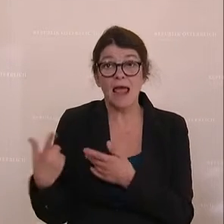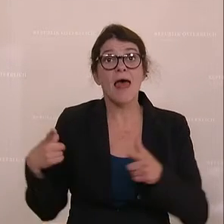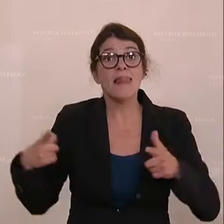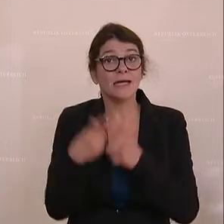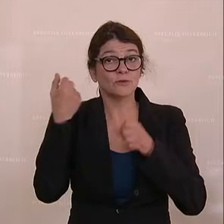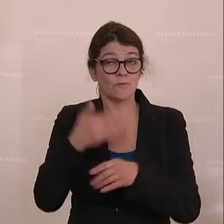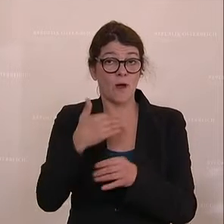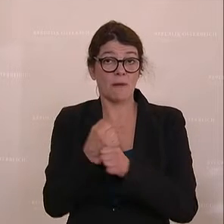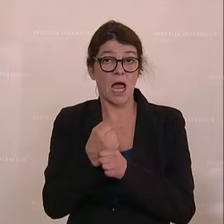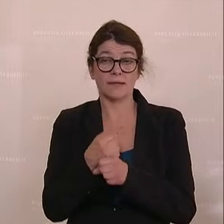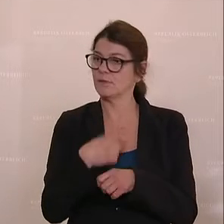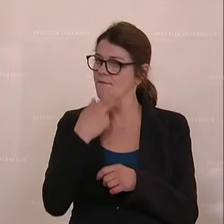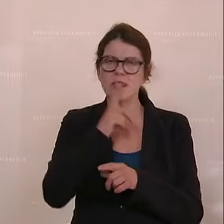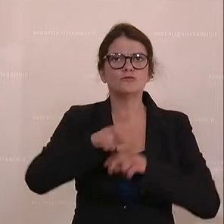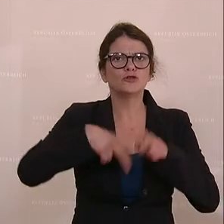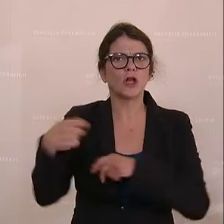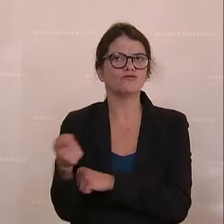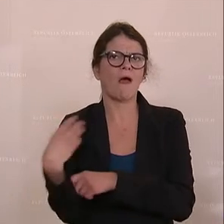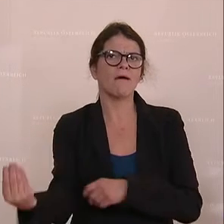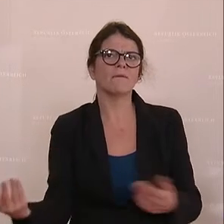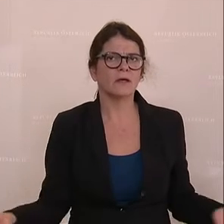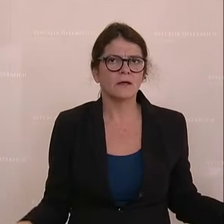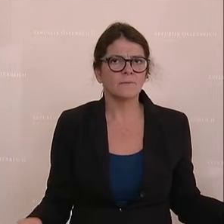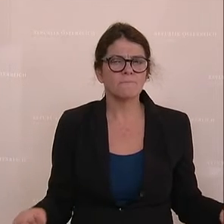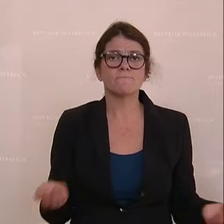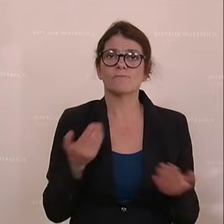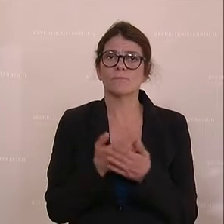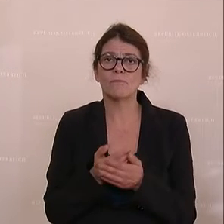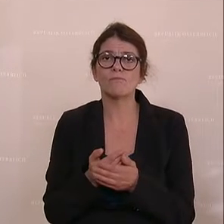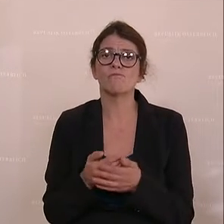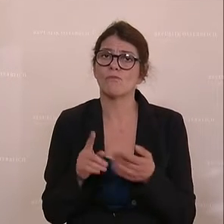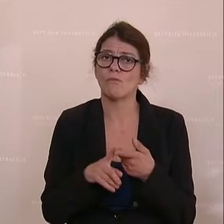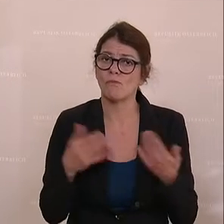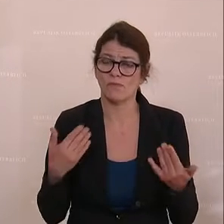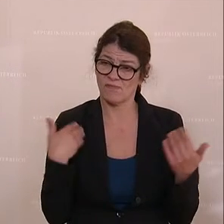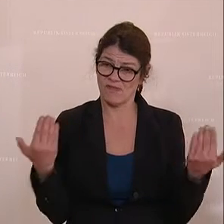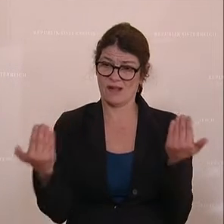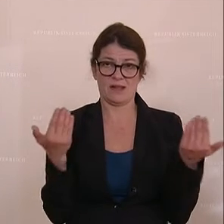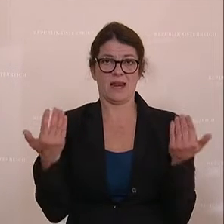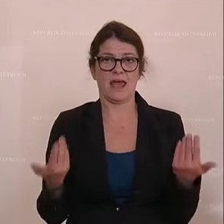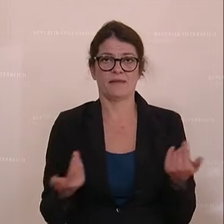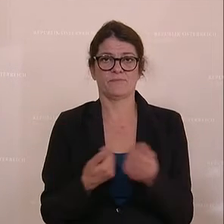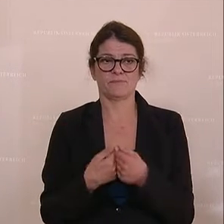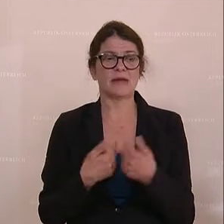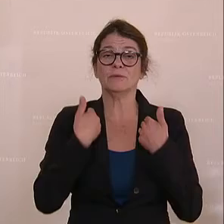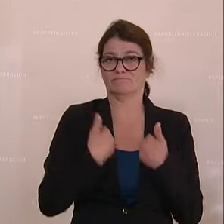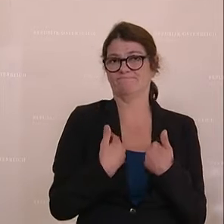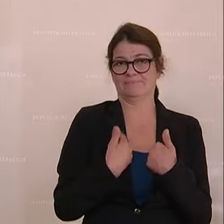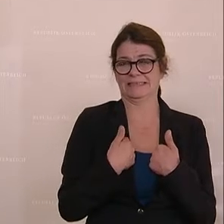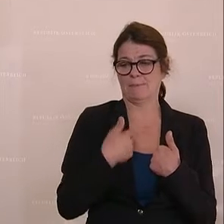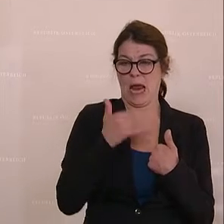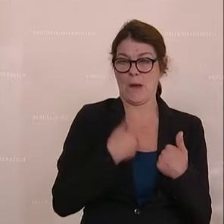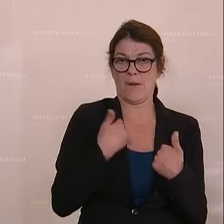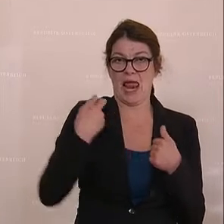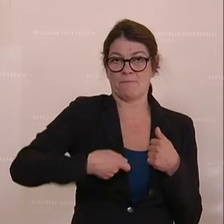nicht steuerlich bestraft werden dürfen. Und als vergleichsweise jüngere Abgeordnete in diesem